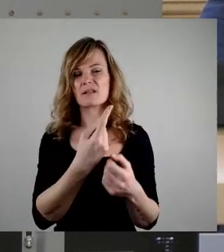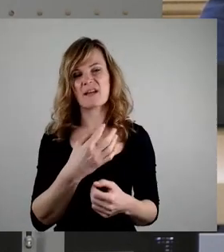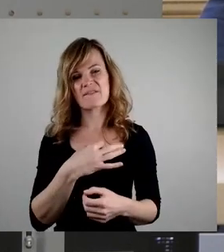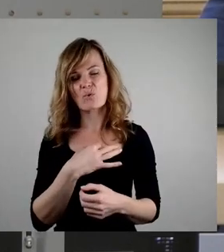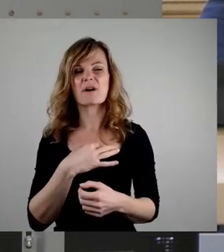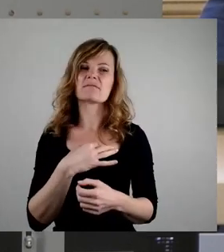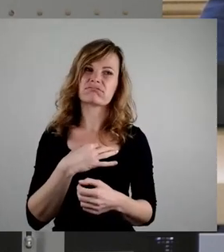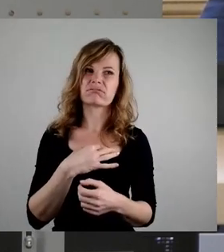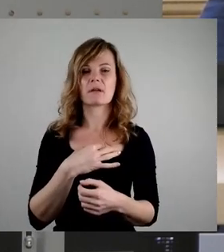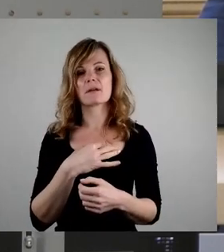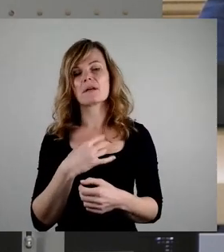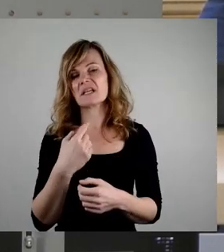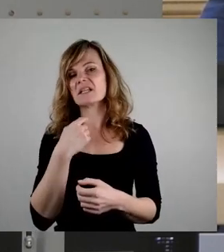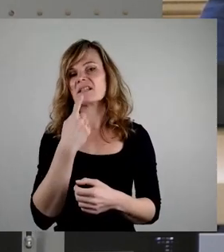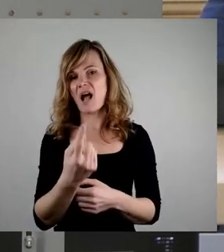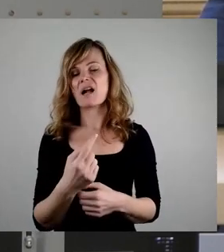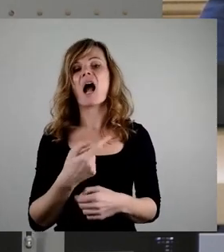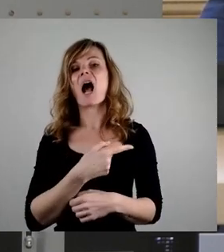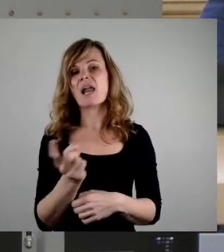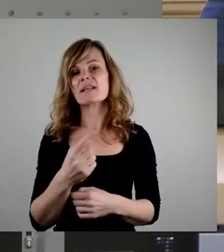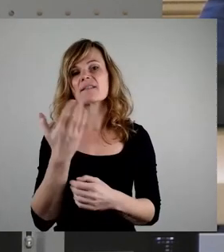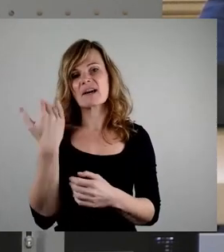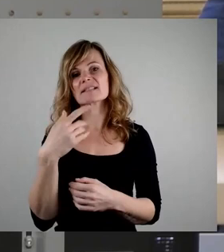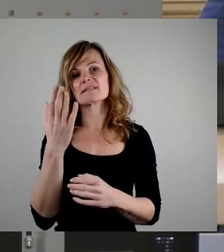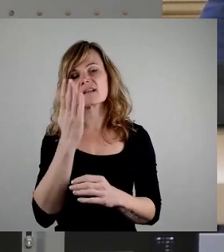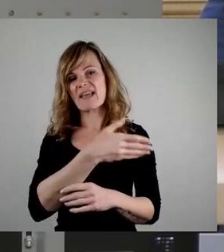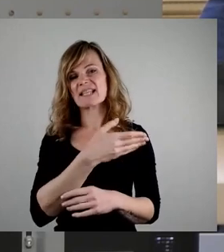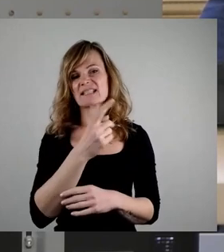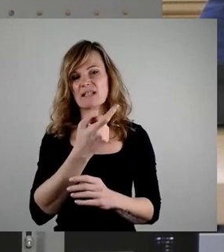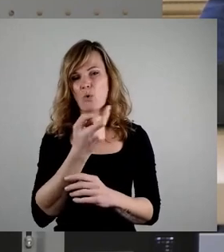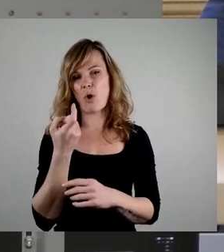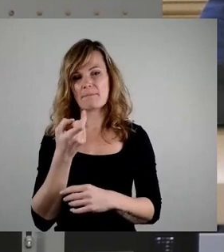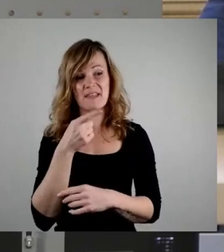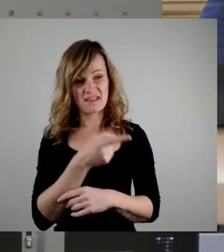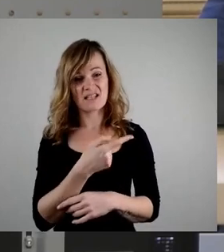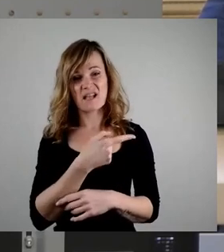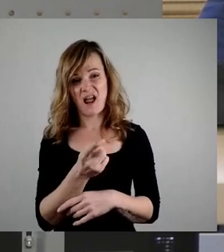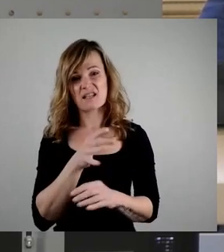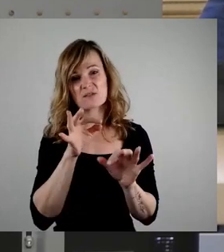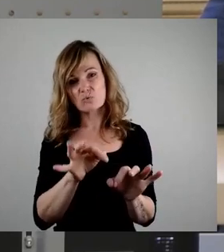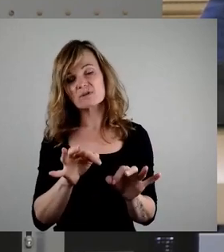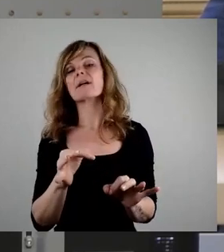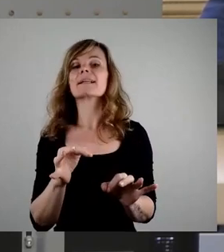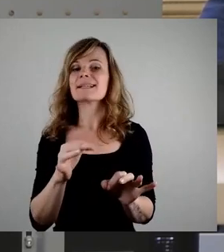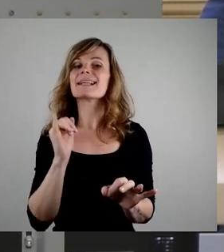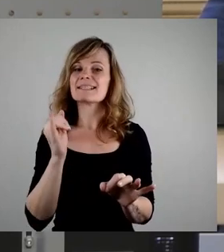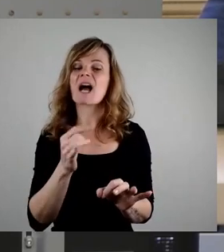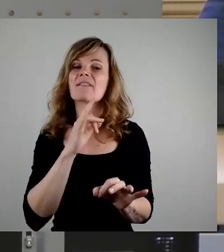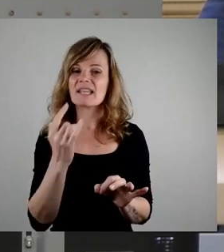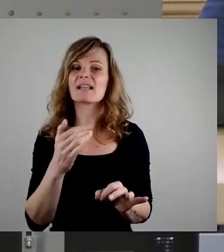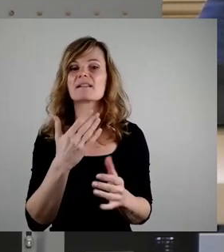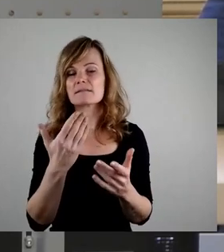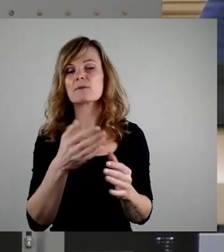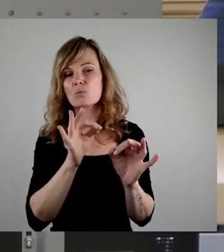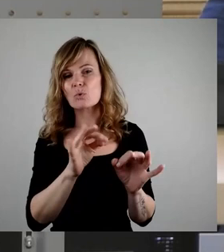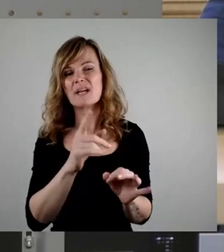alles, was aus dem Westen kommt, ist gut. Vieles ist gut, aber in dem Fall ist es vielleicht kein so guter Hinweis. Worum geht